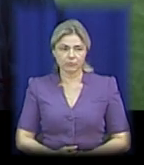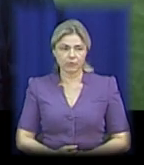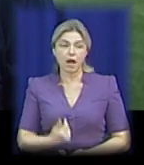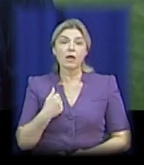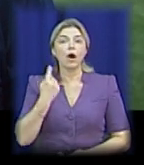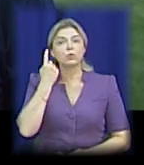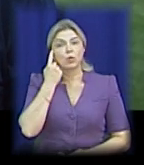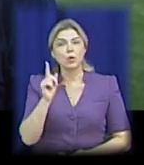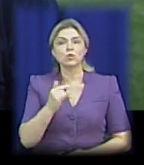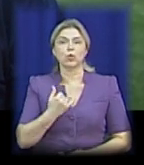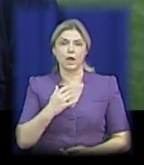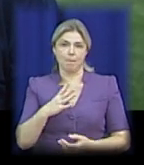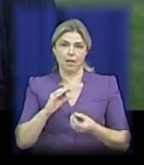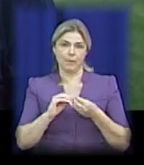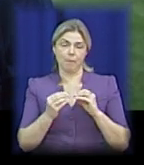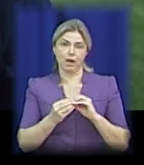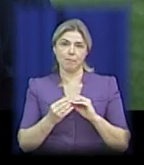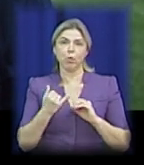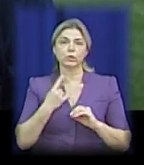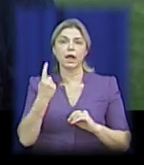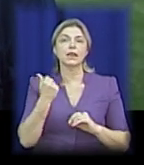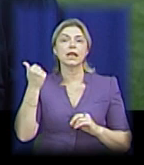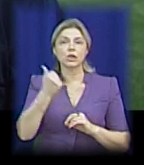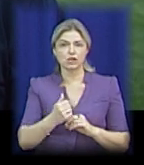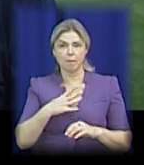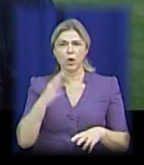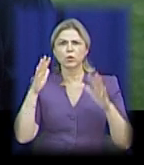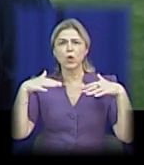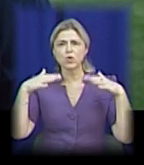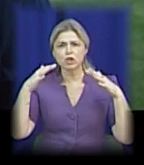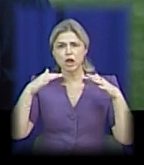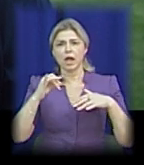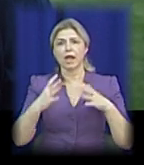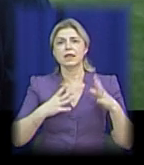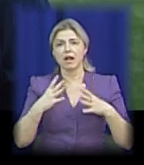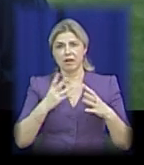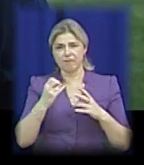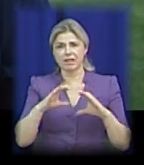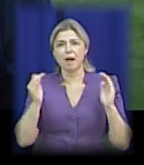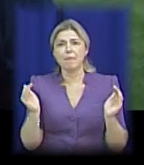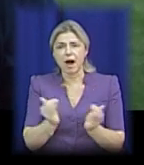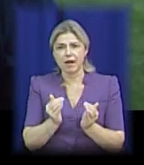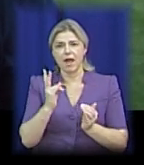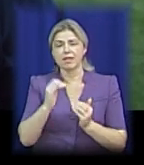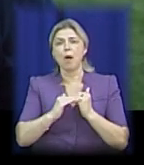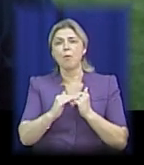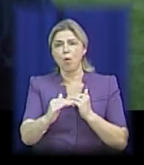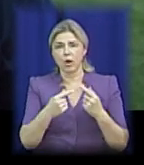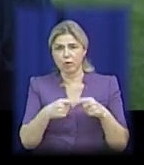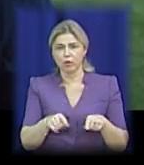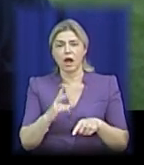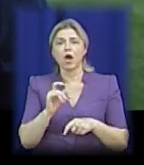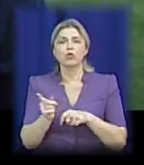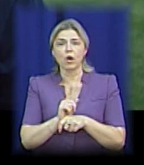Я думаю, у нас була проблема. У нас цілий тиждень йшли дощі і тренувалися ми на майданчиках, на гаревому полі. Нормальні